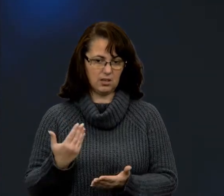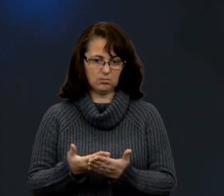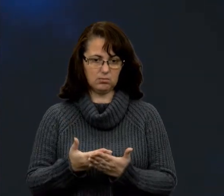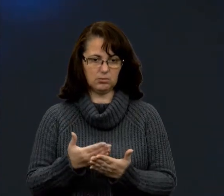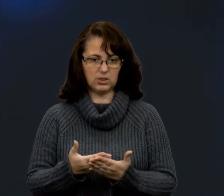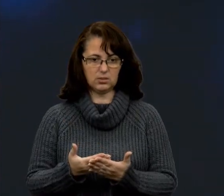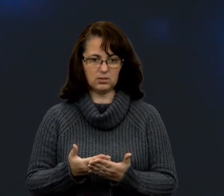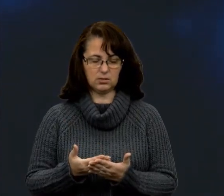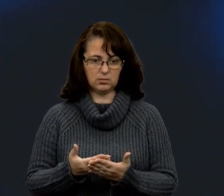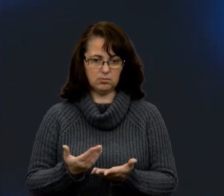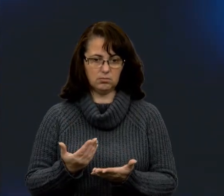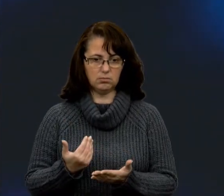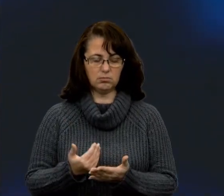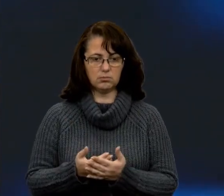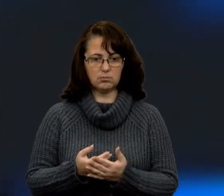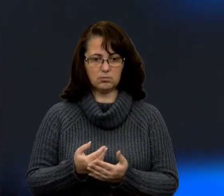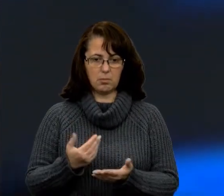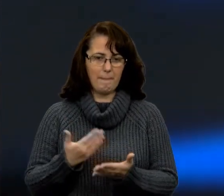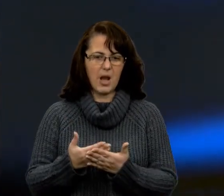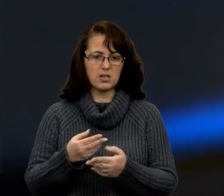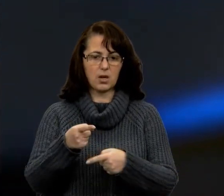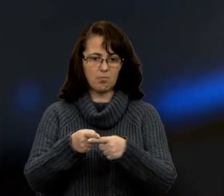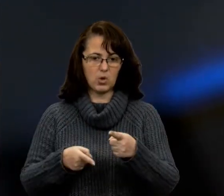ну, десь половина, якщо не більше.